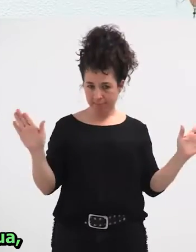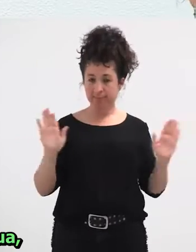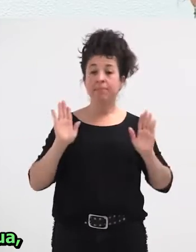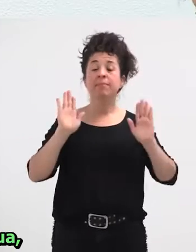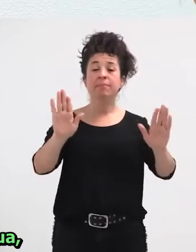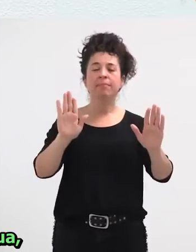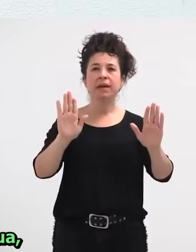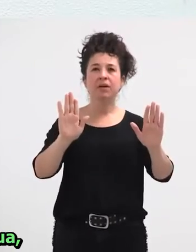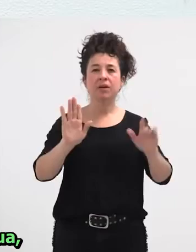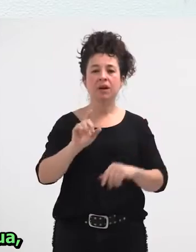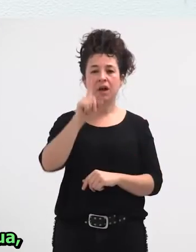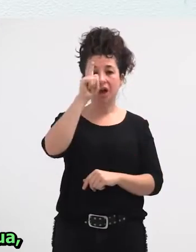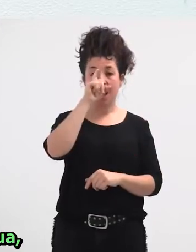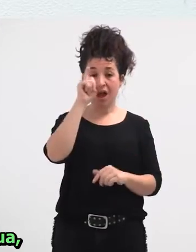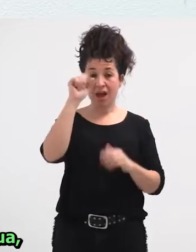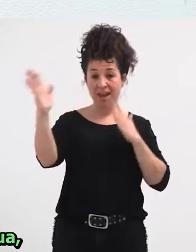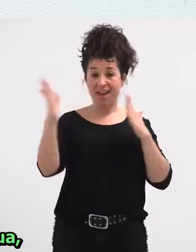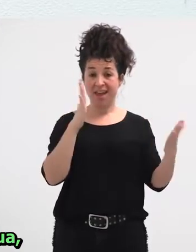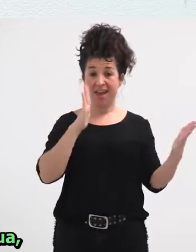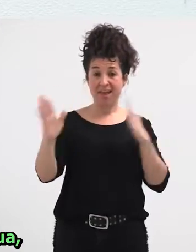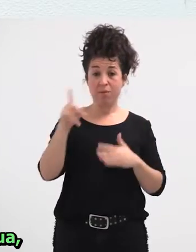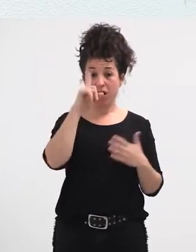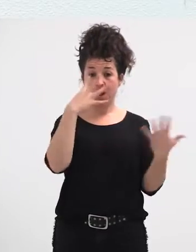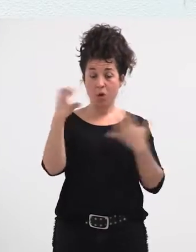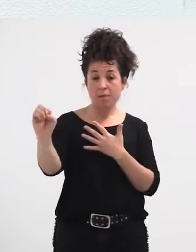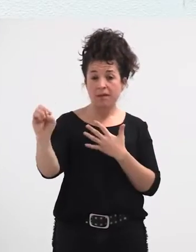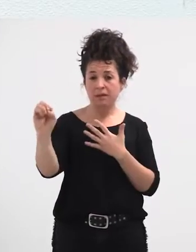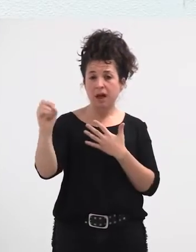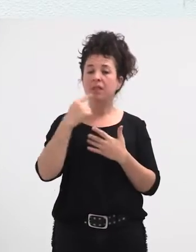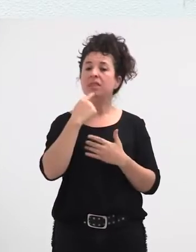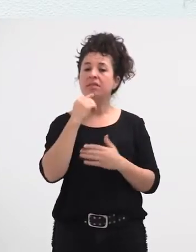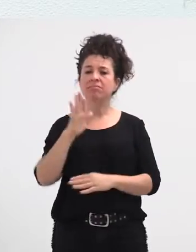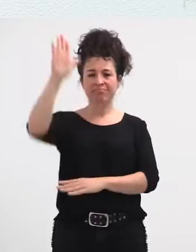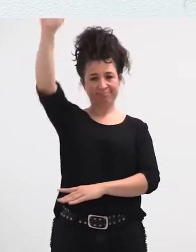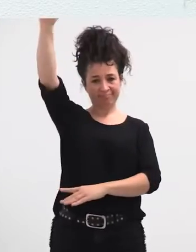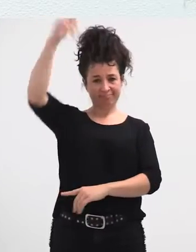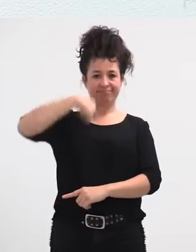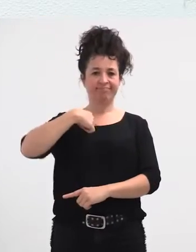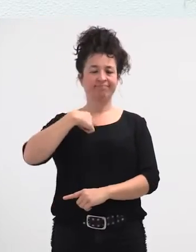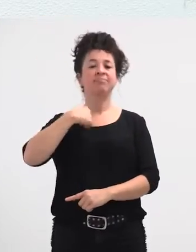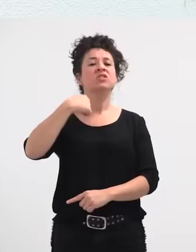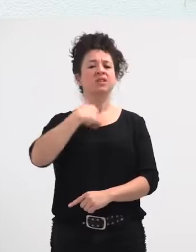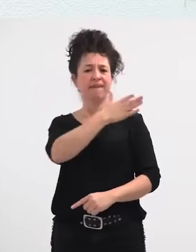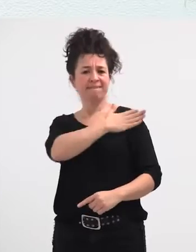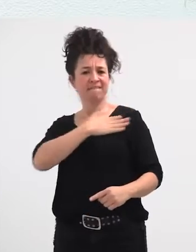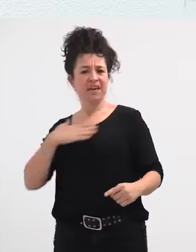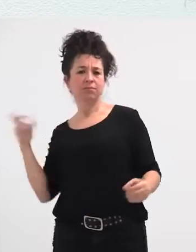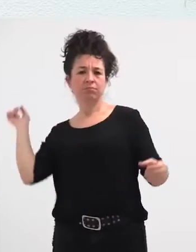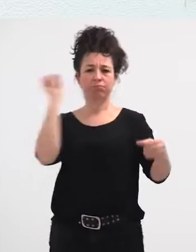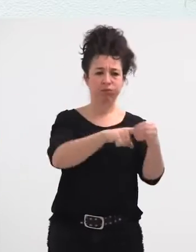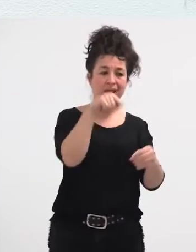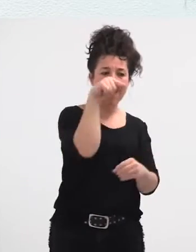emakumea beti, larogi eta amarreko amarkaderen asieran altxatzen dute eskua, eta esaten dute, guk, horrego nahi dugu.